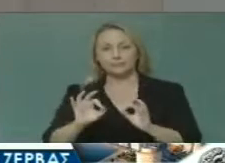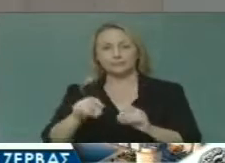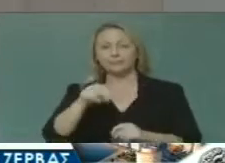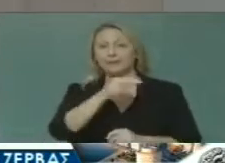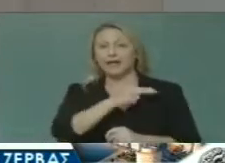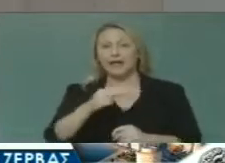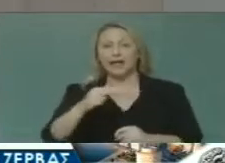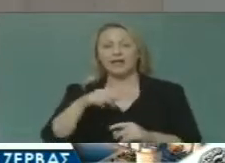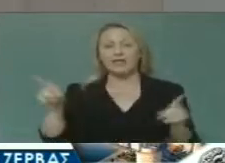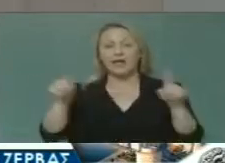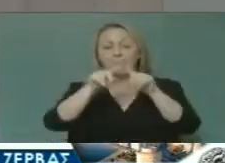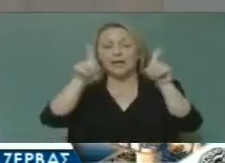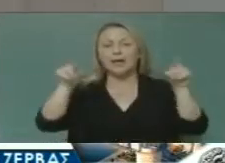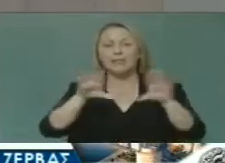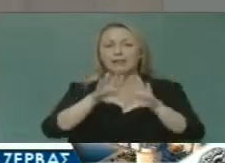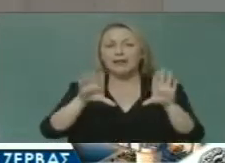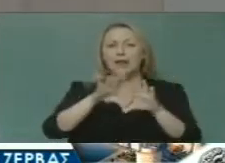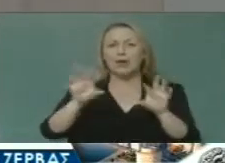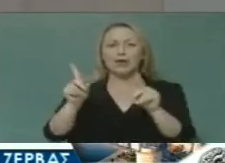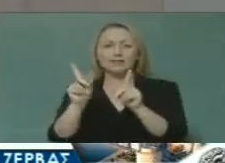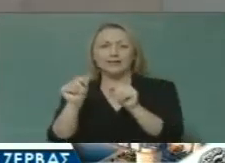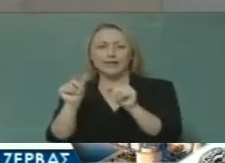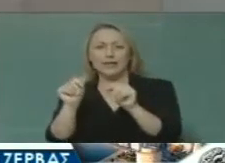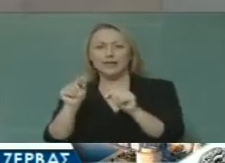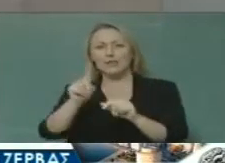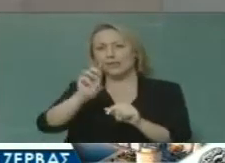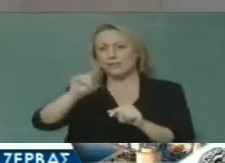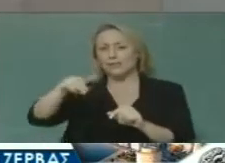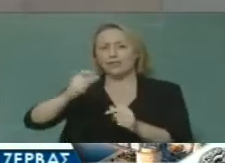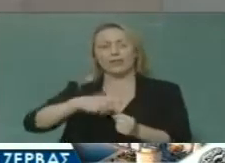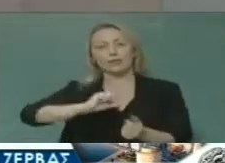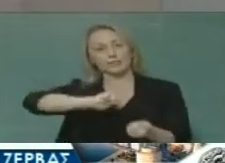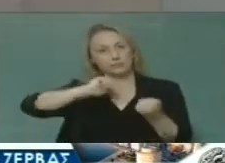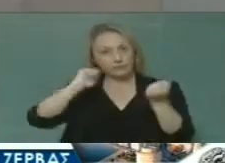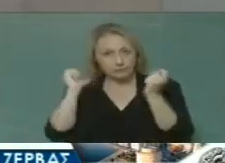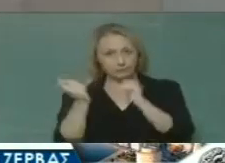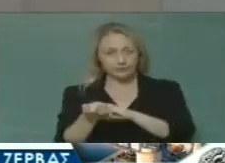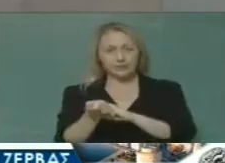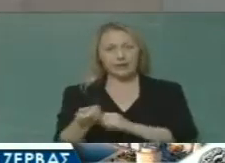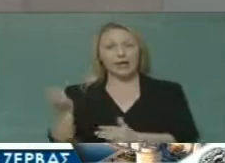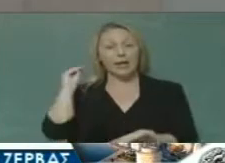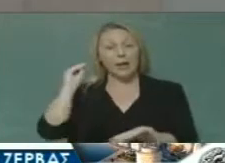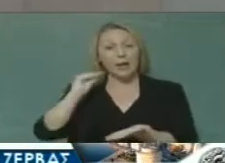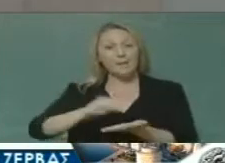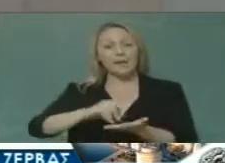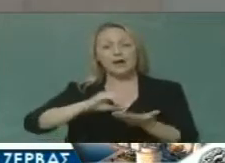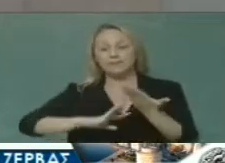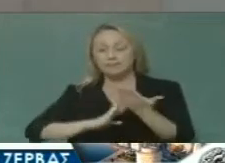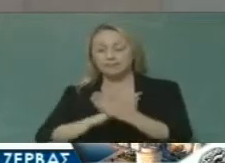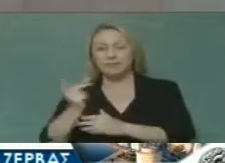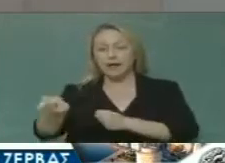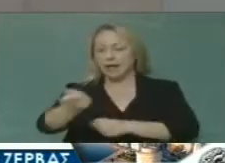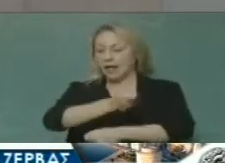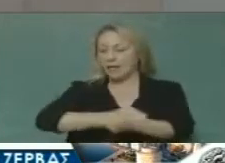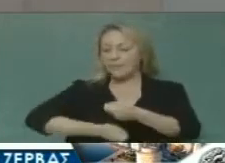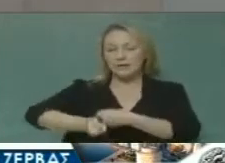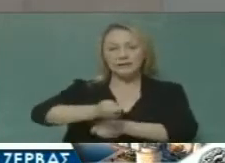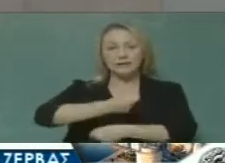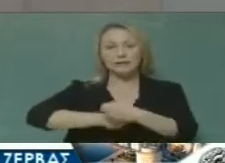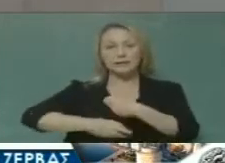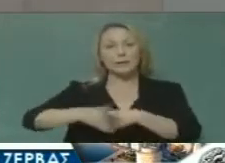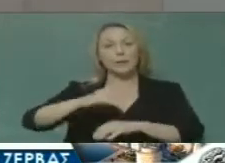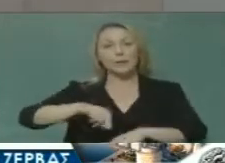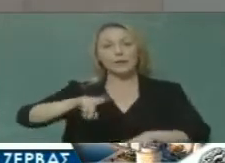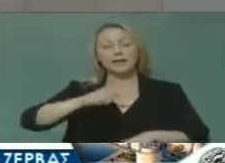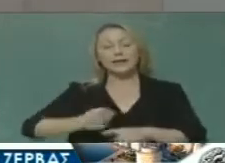Δημοτικό Μέσο Μαζικής Ενημέρωσης δηλαδή της ΔΕΠΘΕ την ανασύνταξη και ανάπτυξη των επιχειρησιακών δυνατοτήτων της Δημοτικής